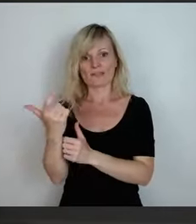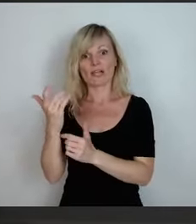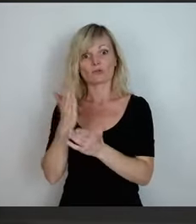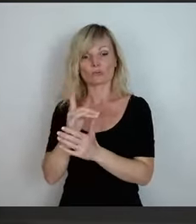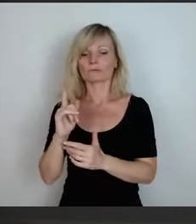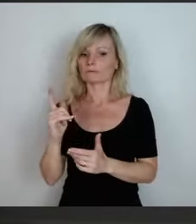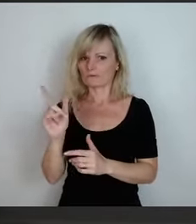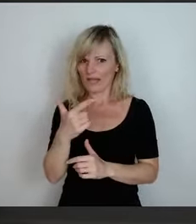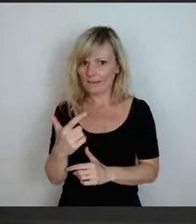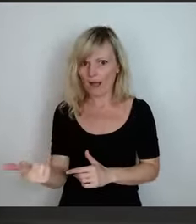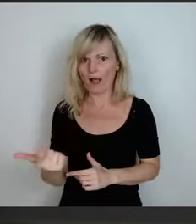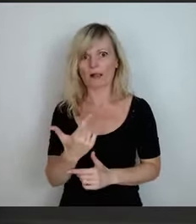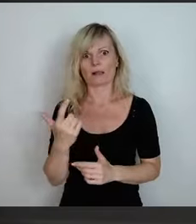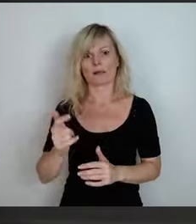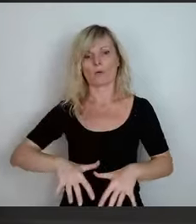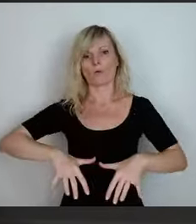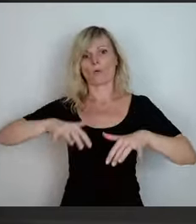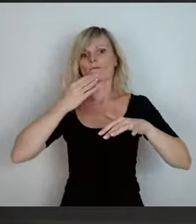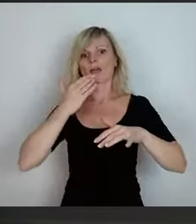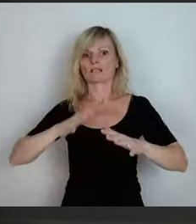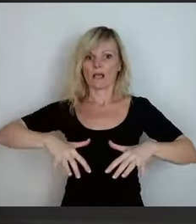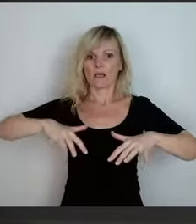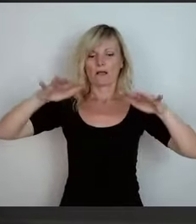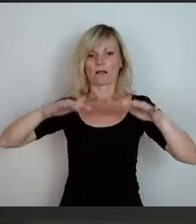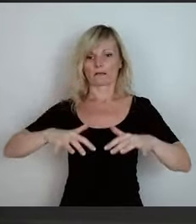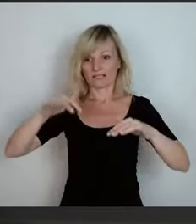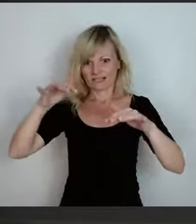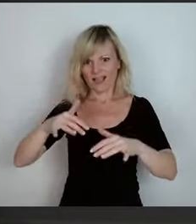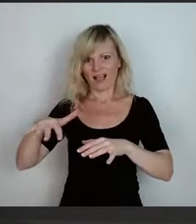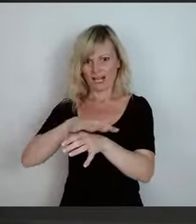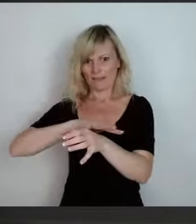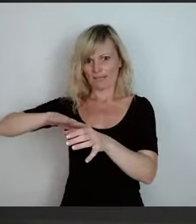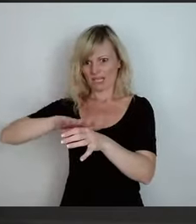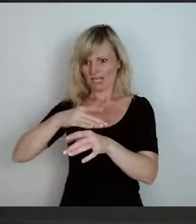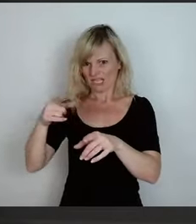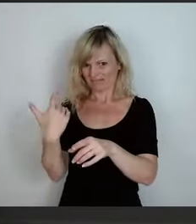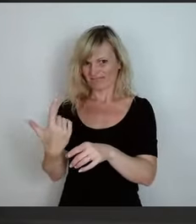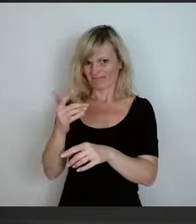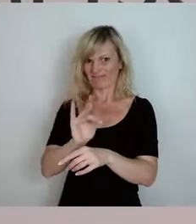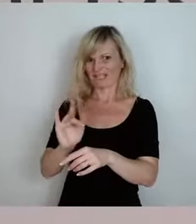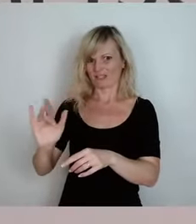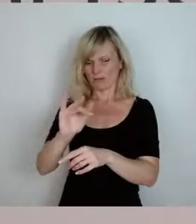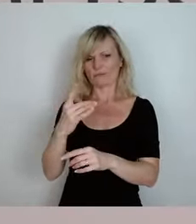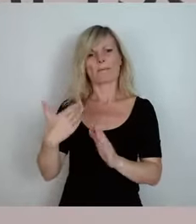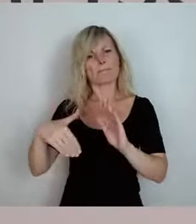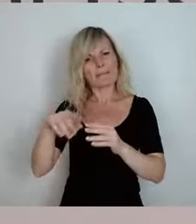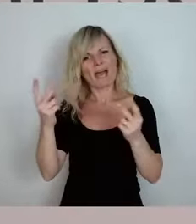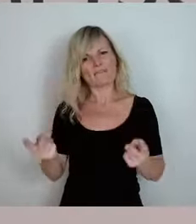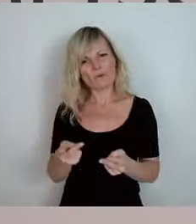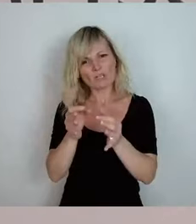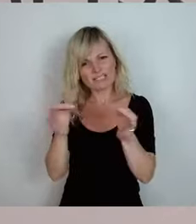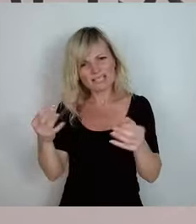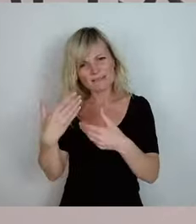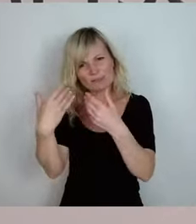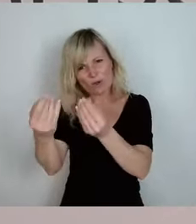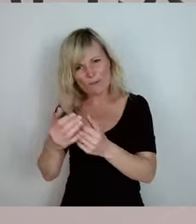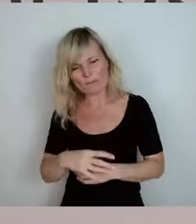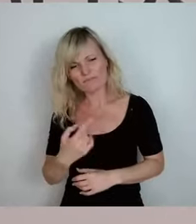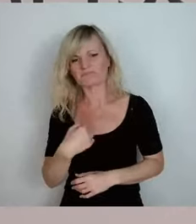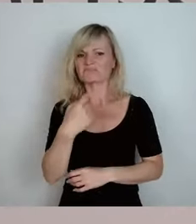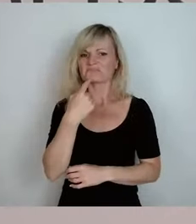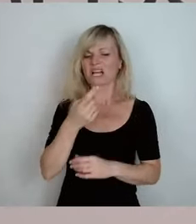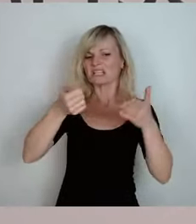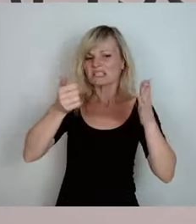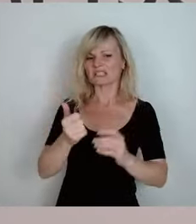Überschwemmungsgebiet, dort einen höheren Fördersatz zu gewähren. Wenn ich sage 650.000 Euro